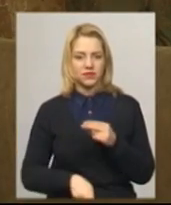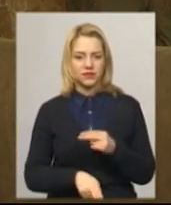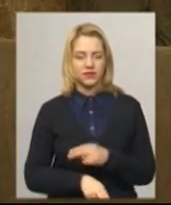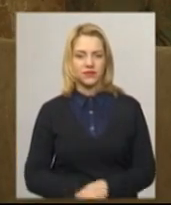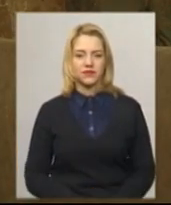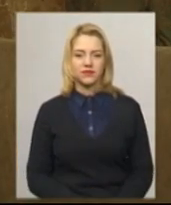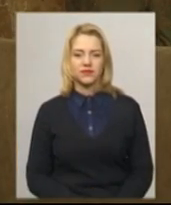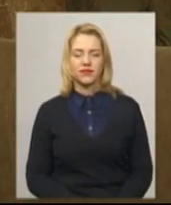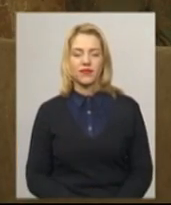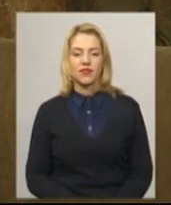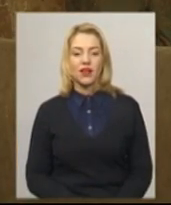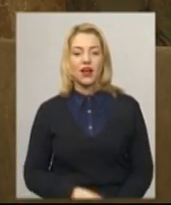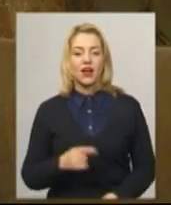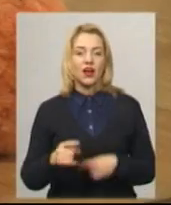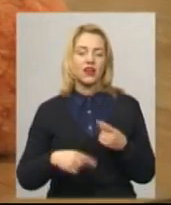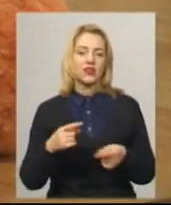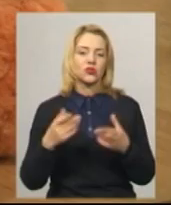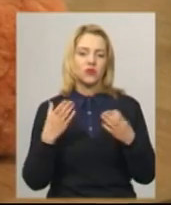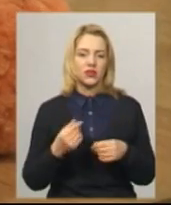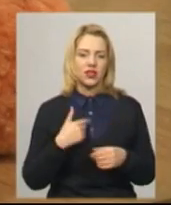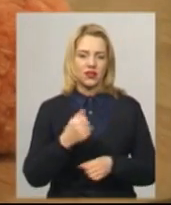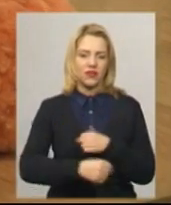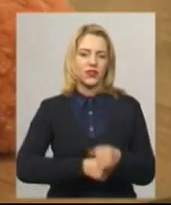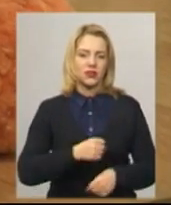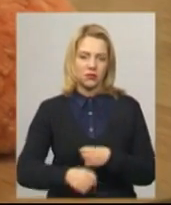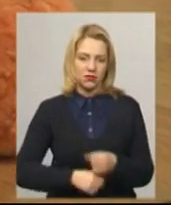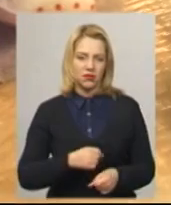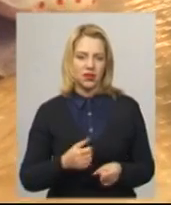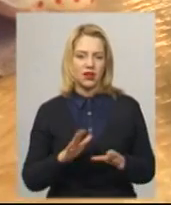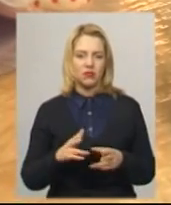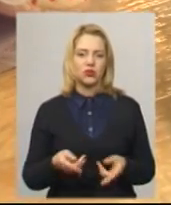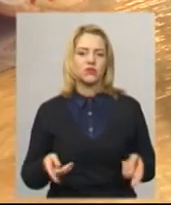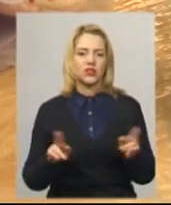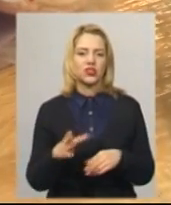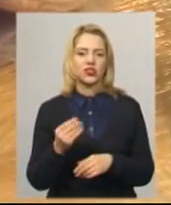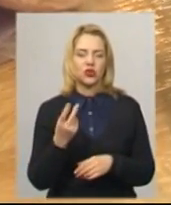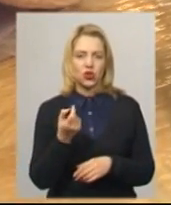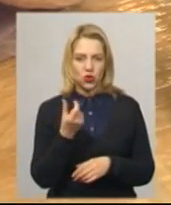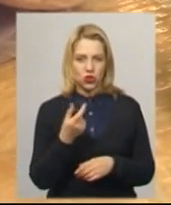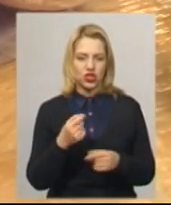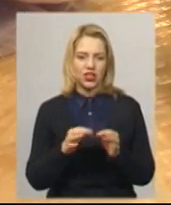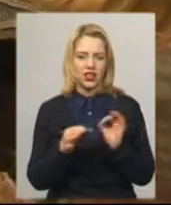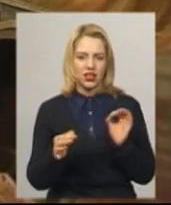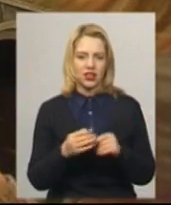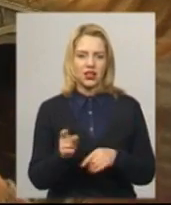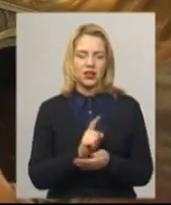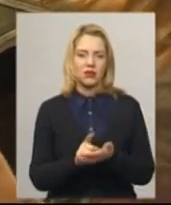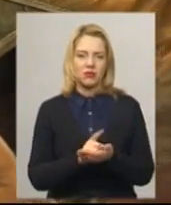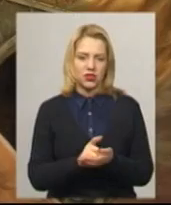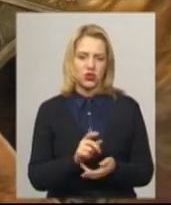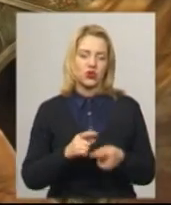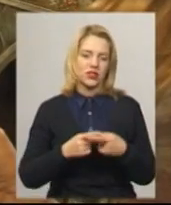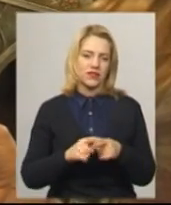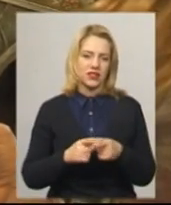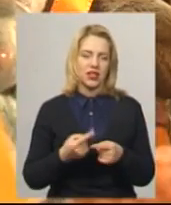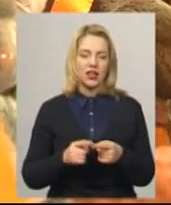'язково. А на наступний день медвід пішов. А потім залишилося ще трошки нитки, мишу зв'яжу. Хендмей